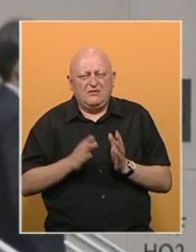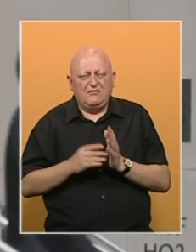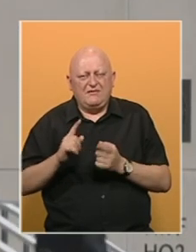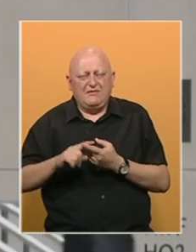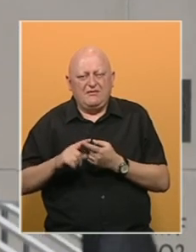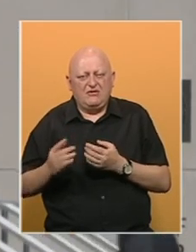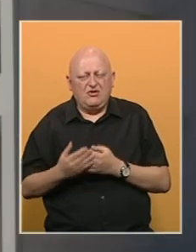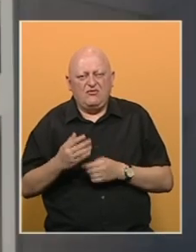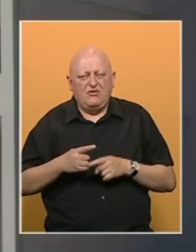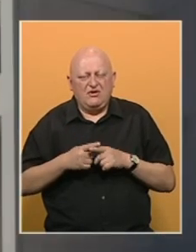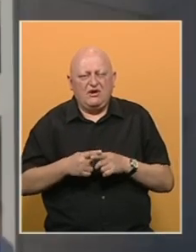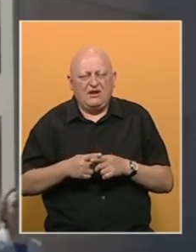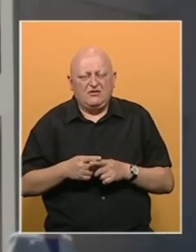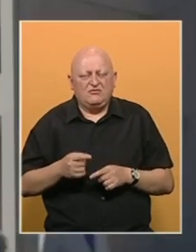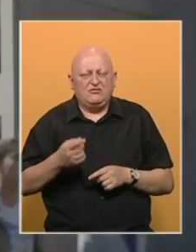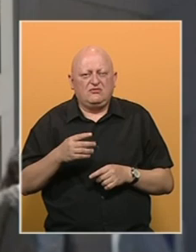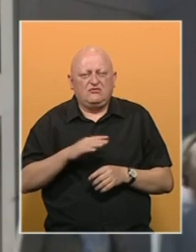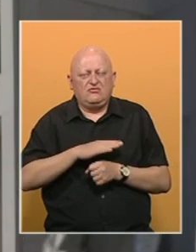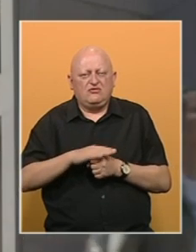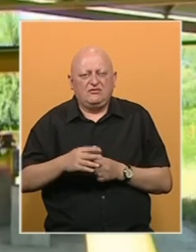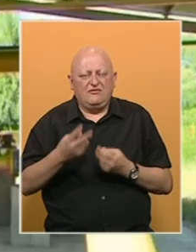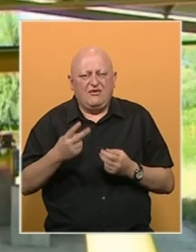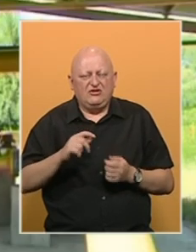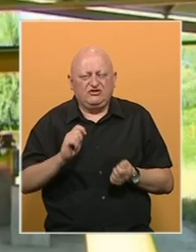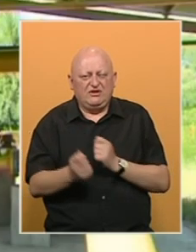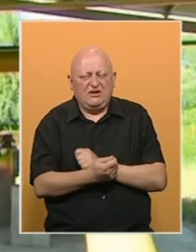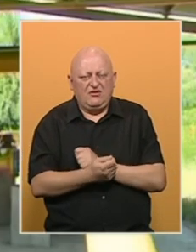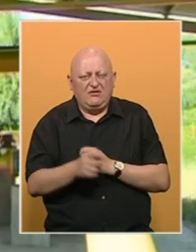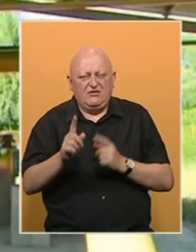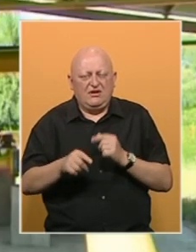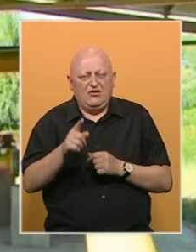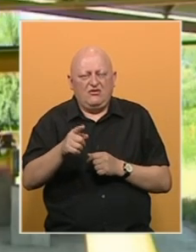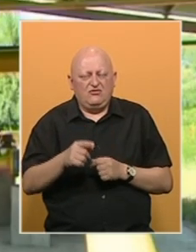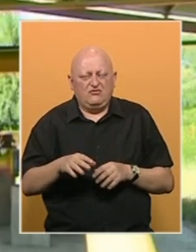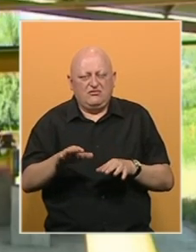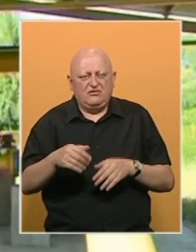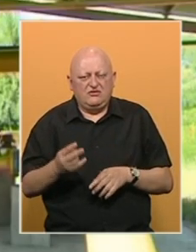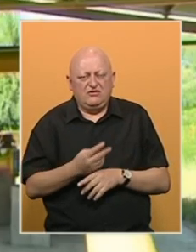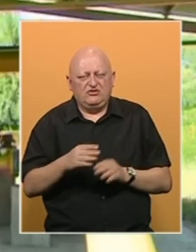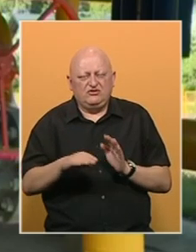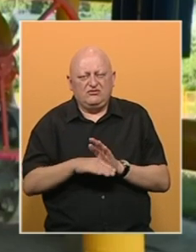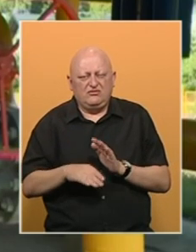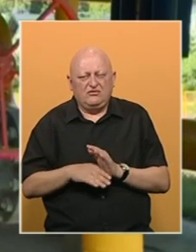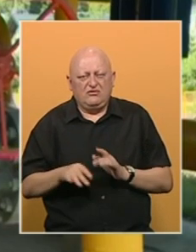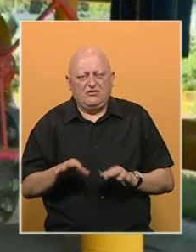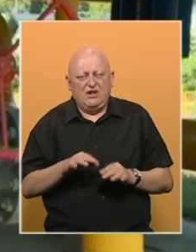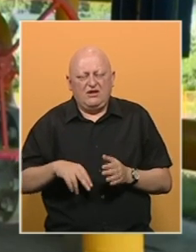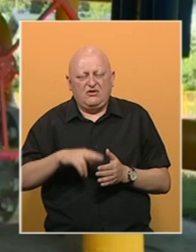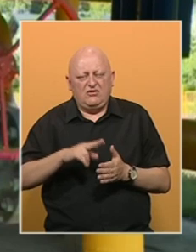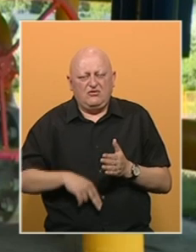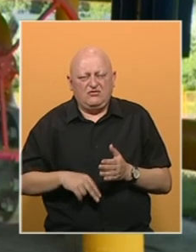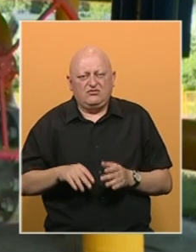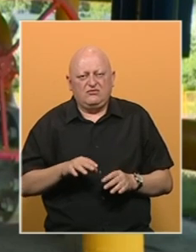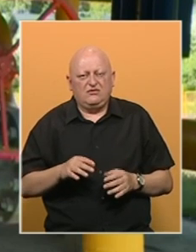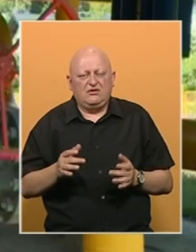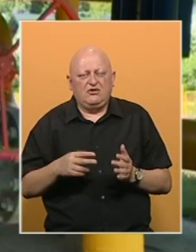-om o novom kreditnom aranžmanu koji je usladen ispunjavanjem važnih reformi. Neke od njih su bile usvajanje državni zakon o elektronskom potpisu, zakona